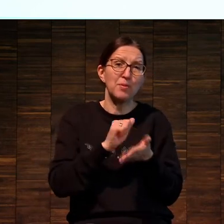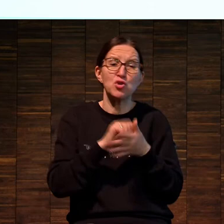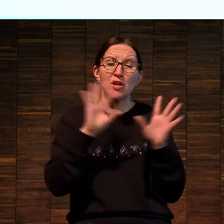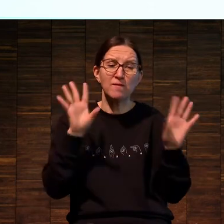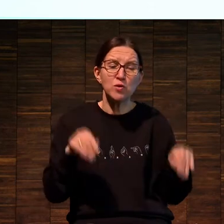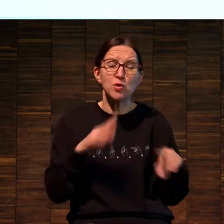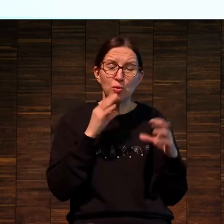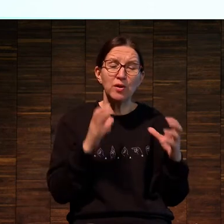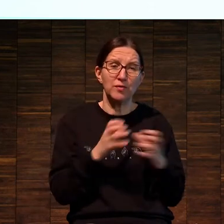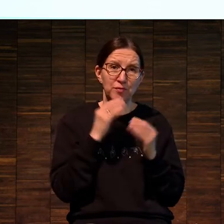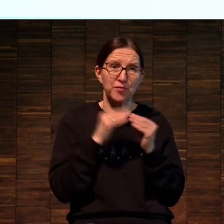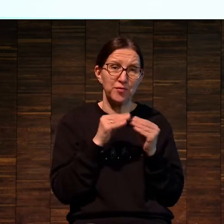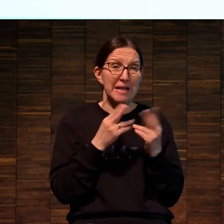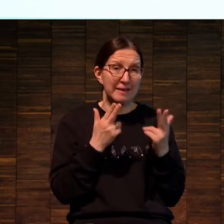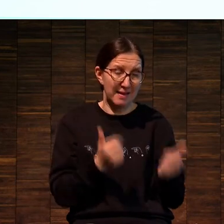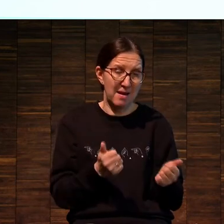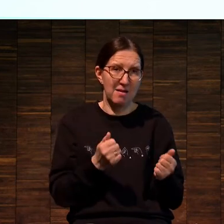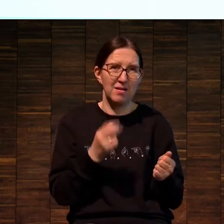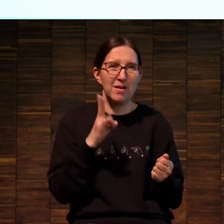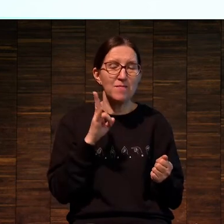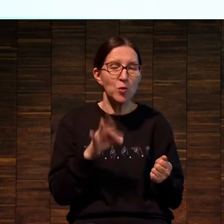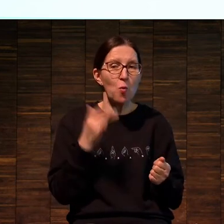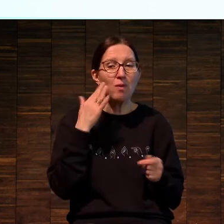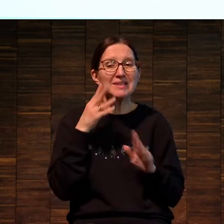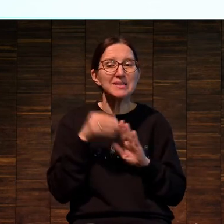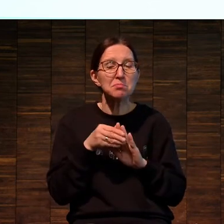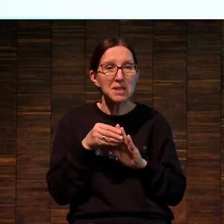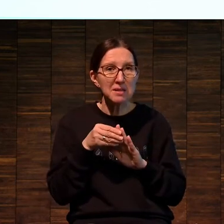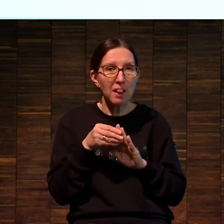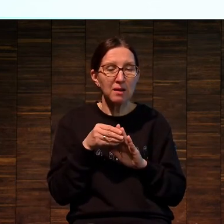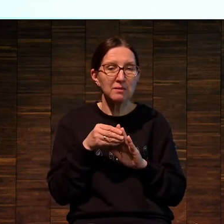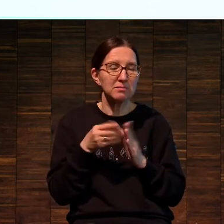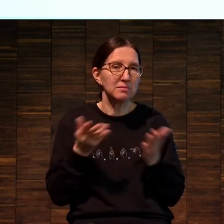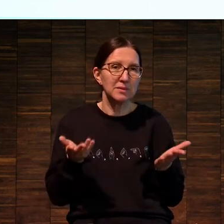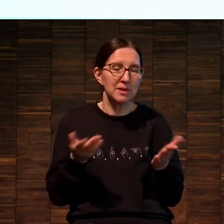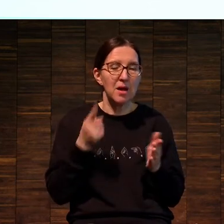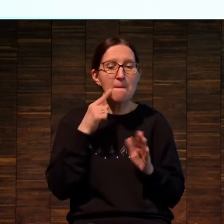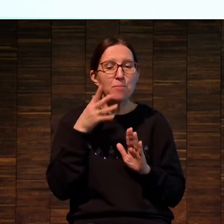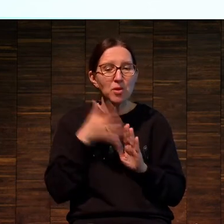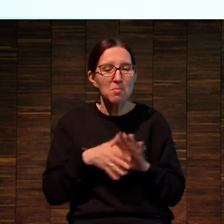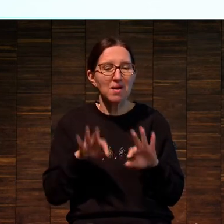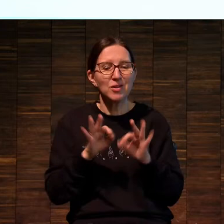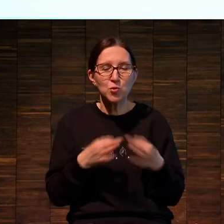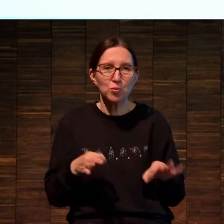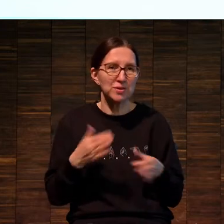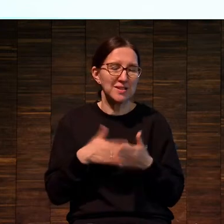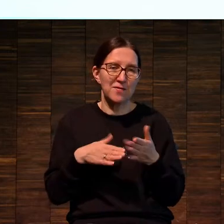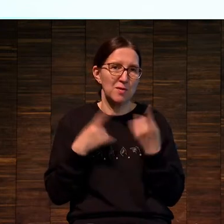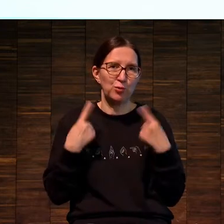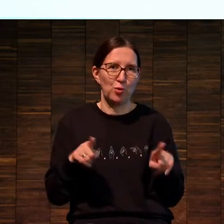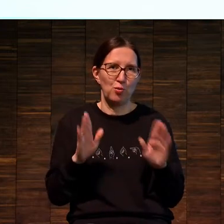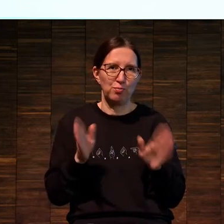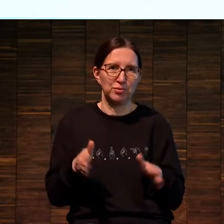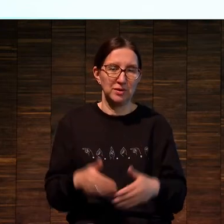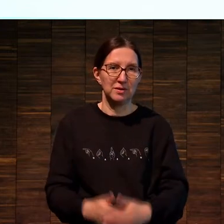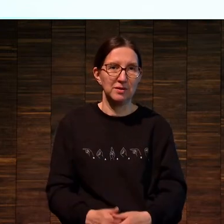смысл этого понимания искусства совершенно другой будет.